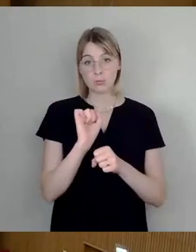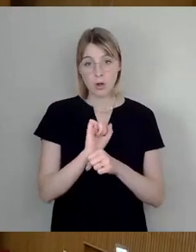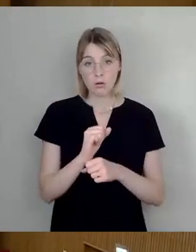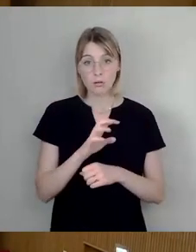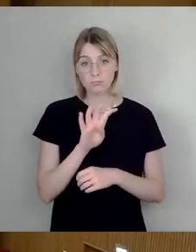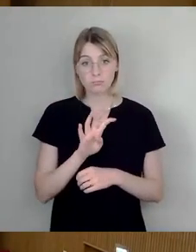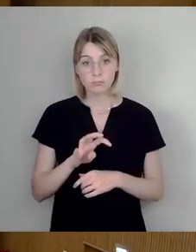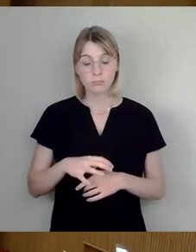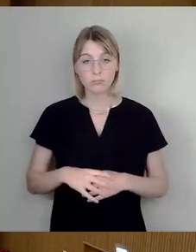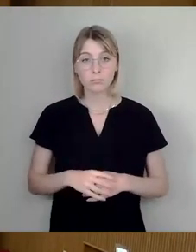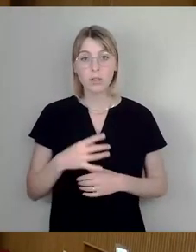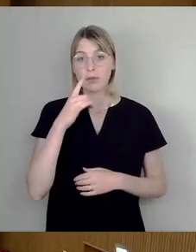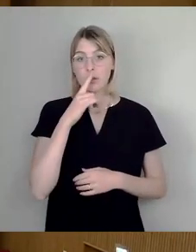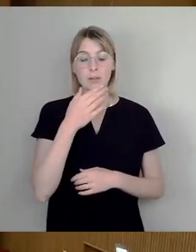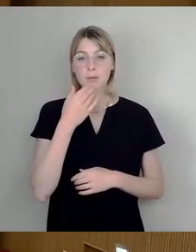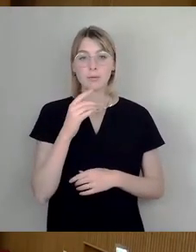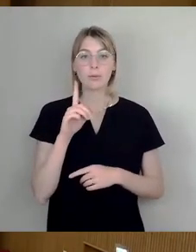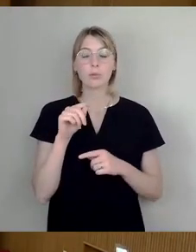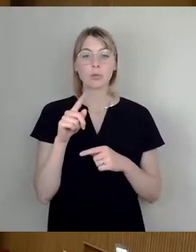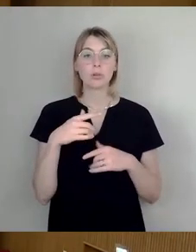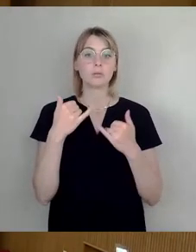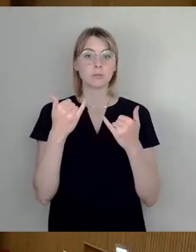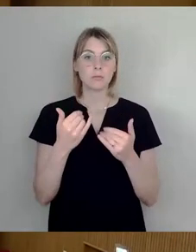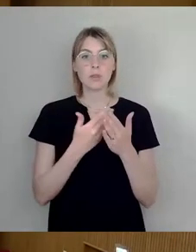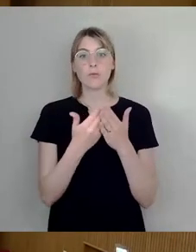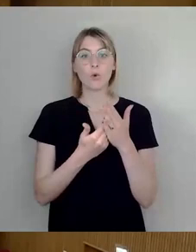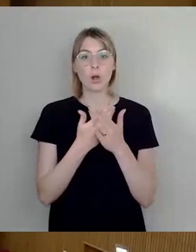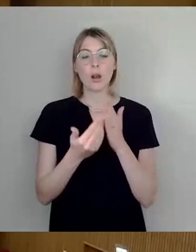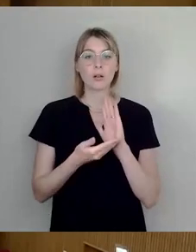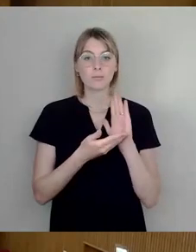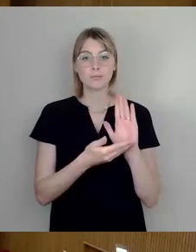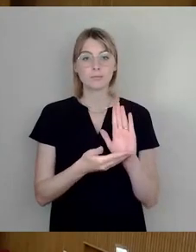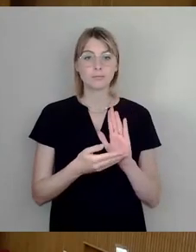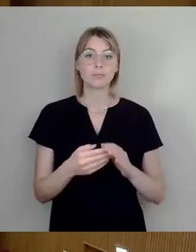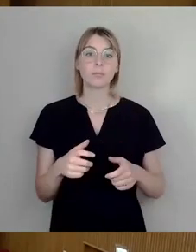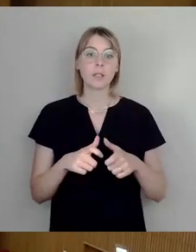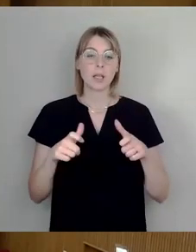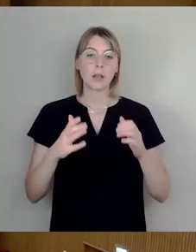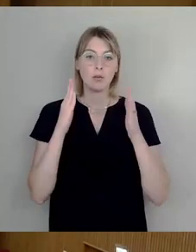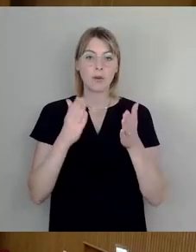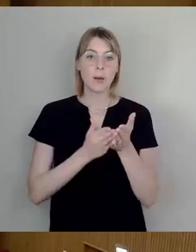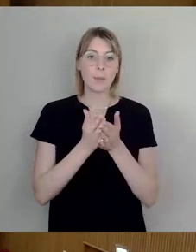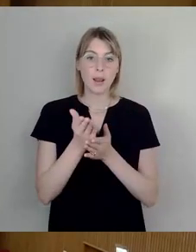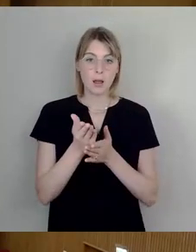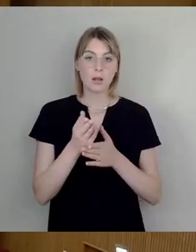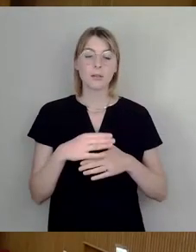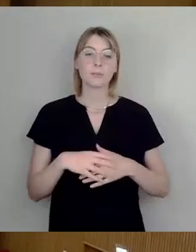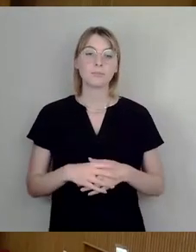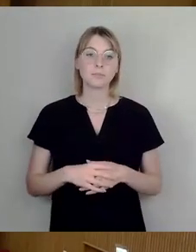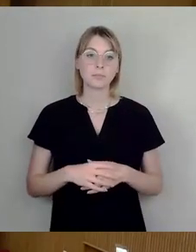Wenn das nicht der Fall ist, würden wir mal die Vorlage aufrufen, Kita-Fachplan. Und wir würden in die